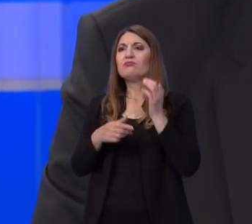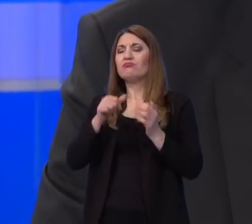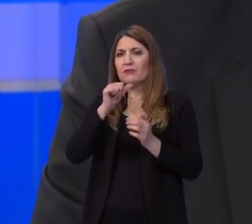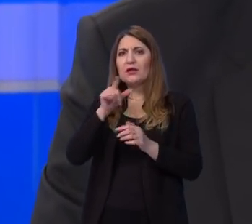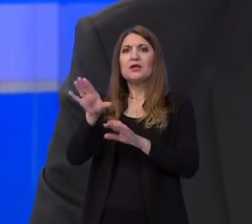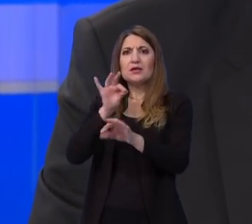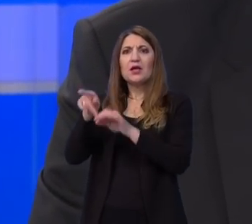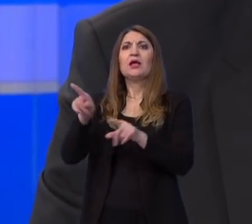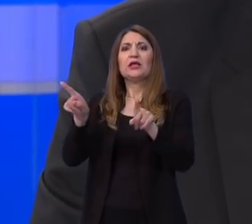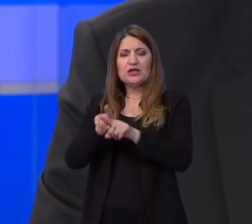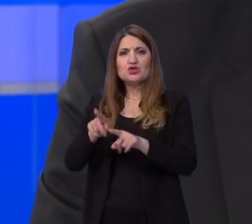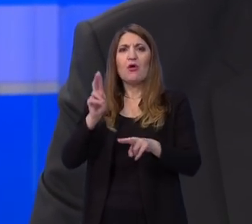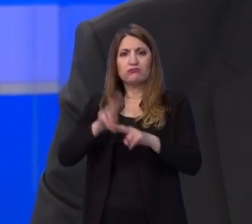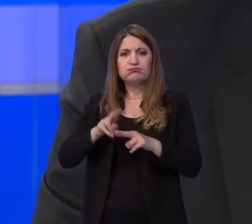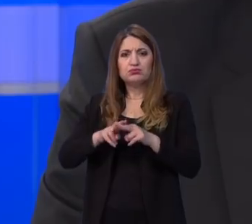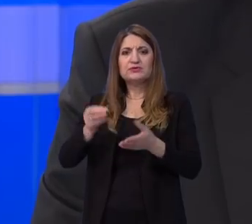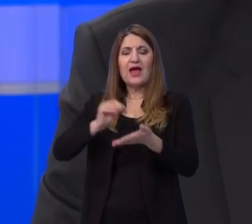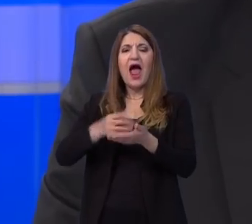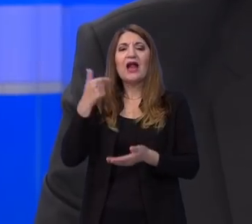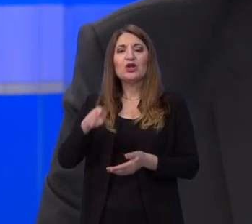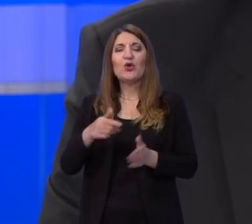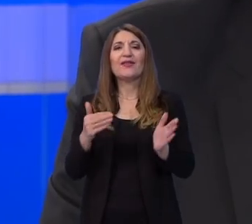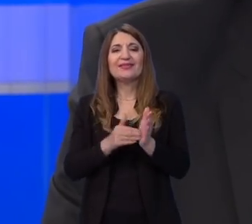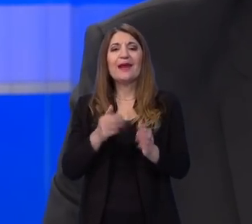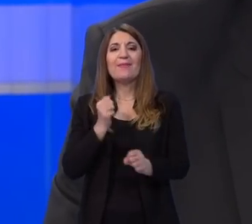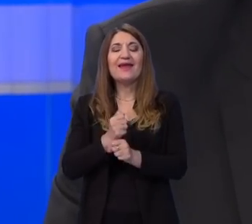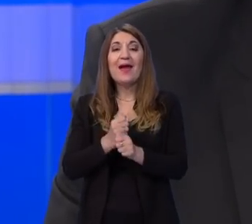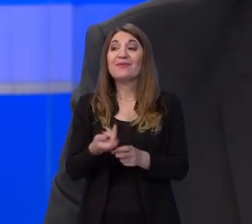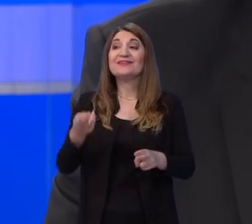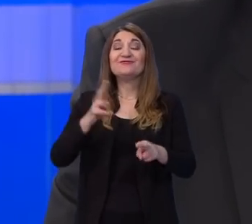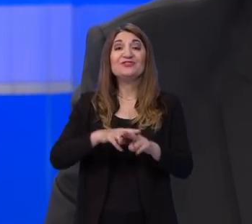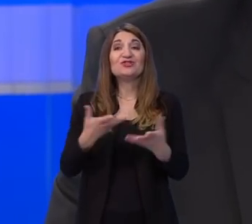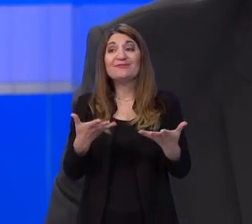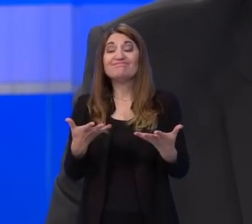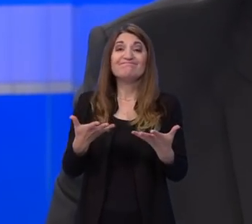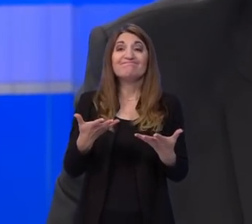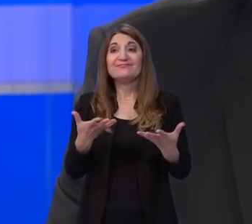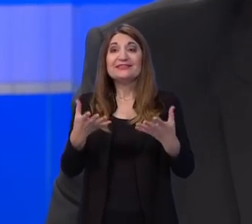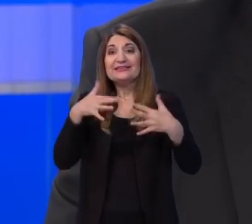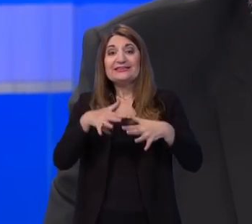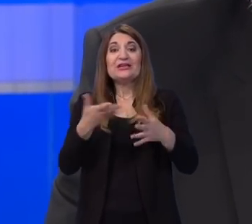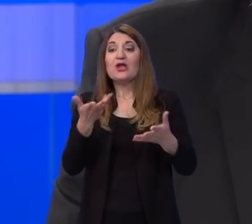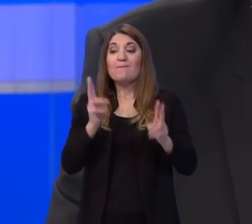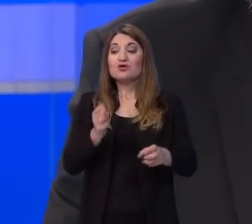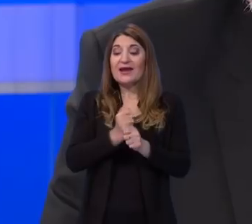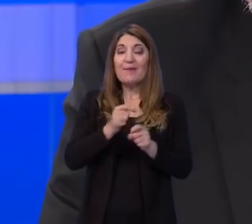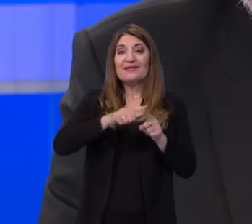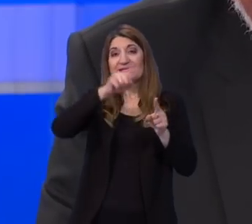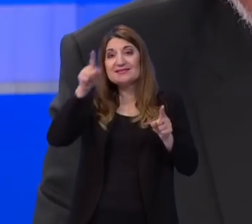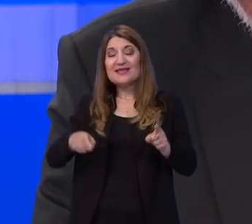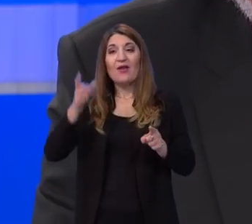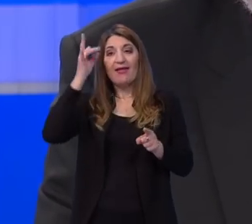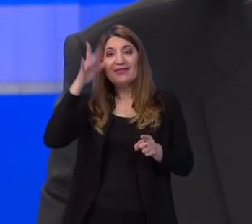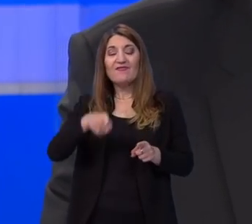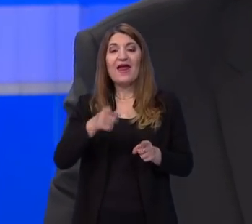fakultativni će doći do izražaja, ali za to trebamo napraviti kapacitete u kojima se onda može provoditi cijelodnevna nastava, a to će biti